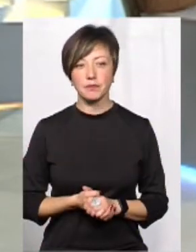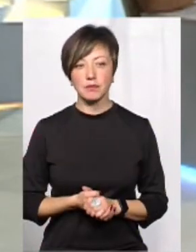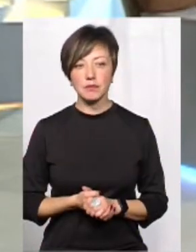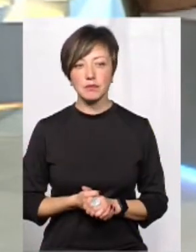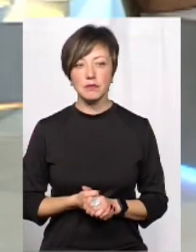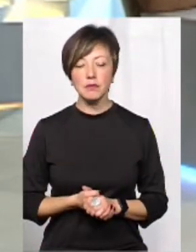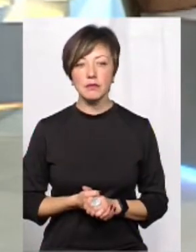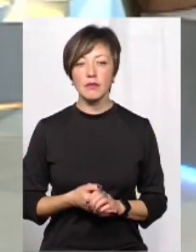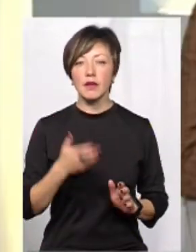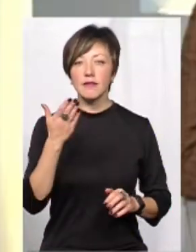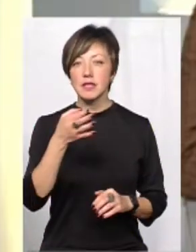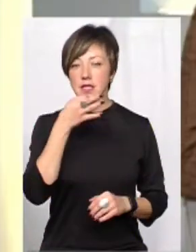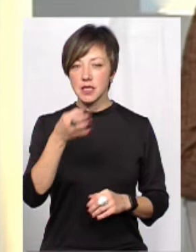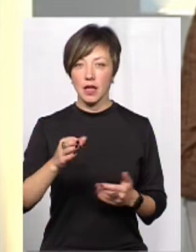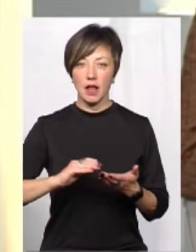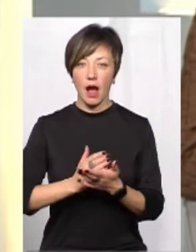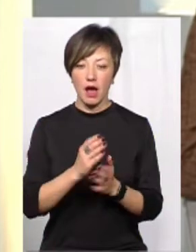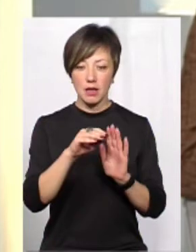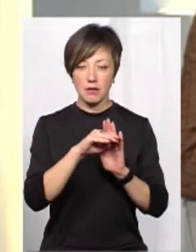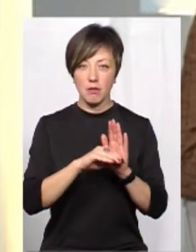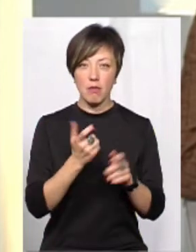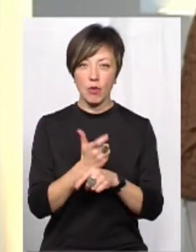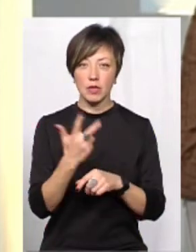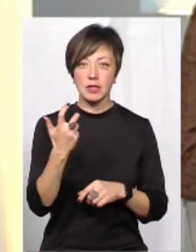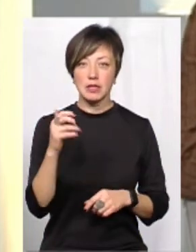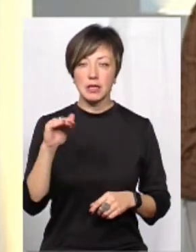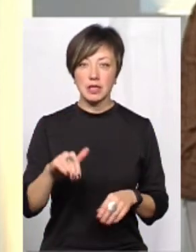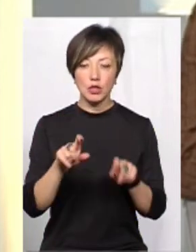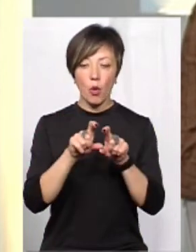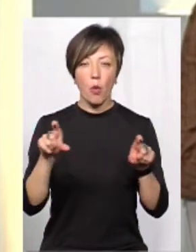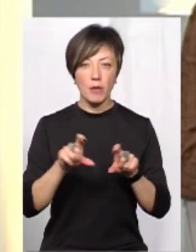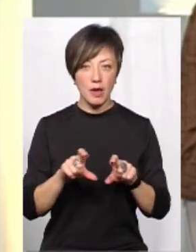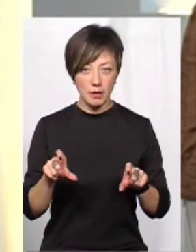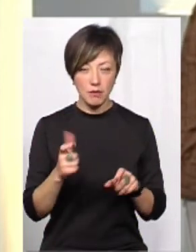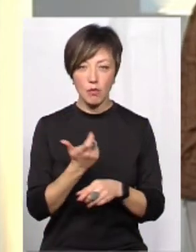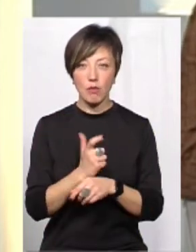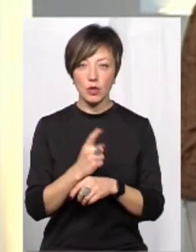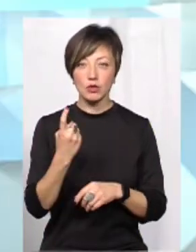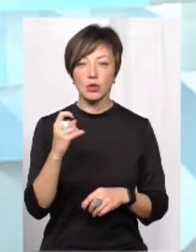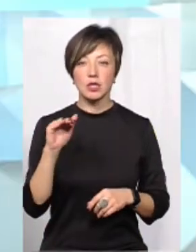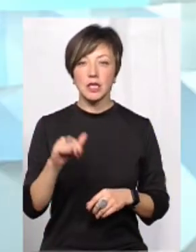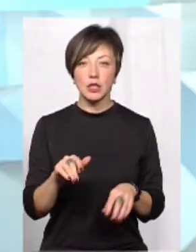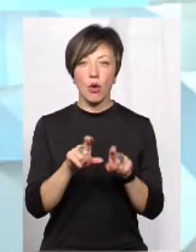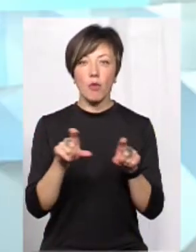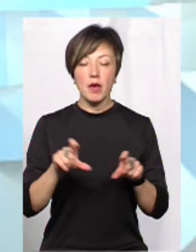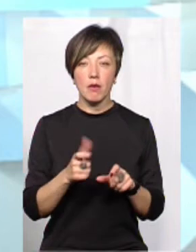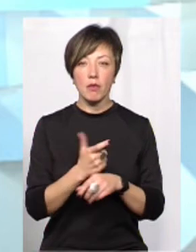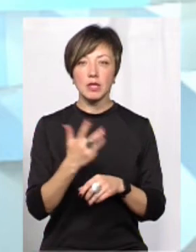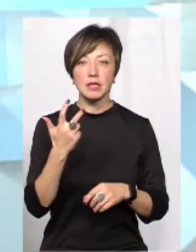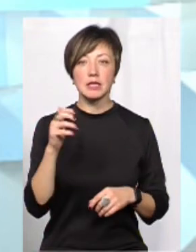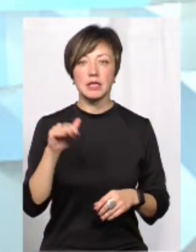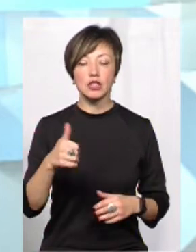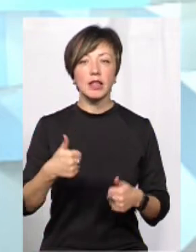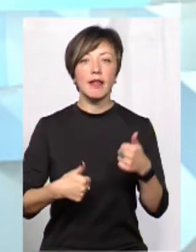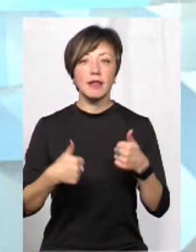сказали, що вже на карті є понад 300 тисяч об'єктів? Понад 100 тисяч об'єктів і понад 300